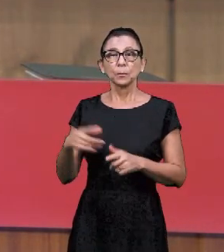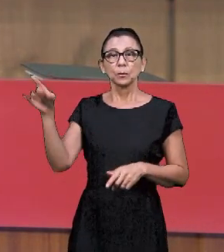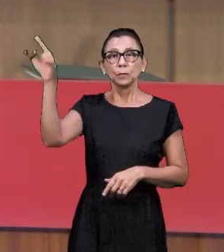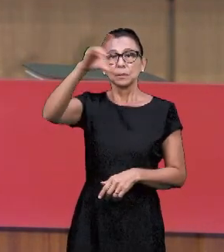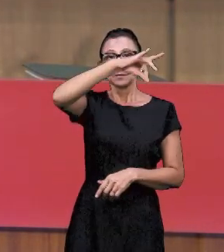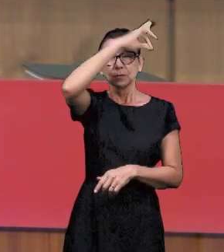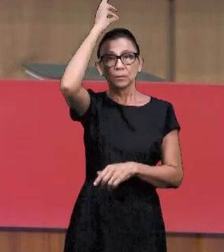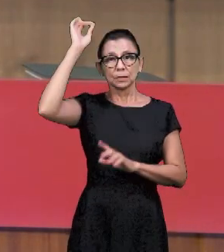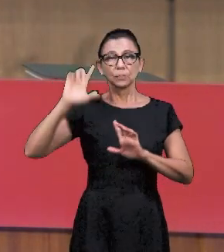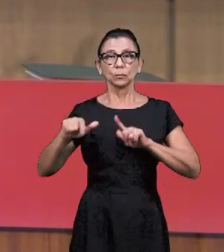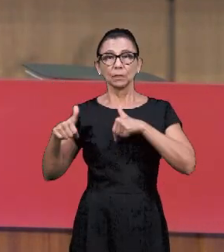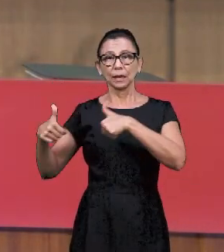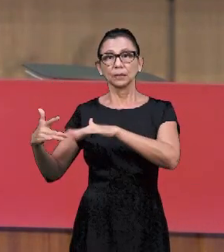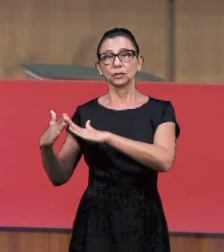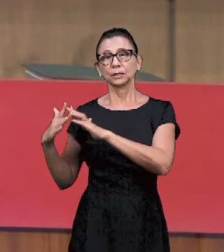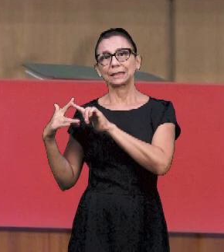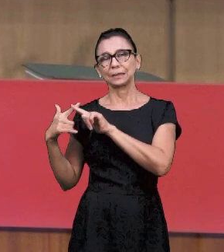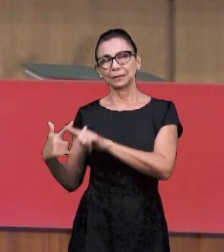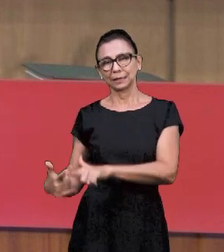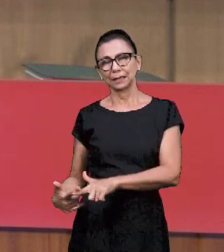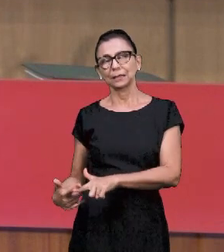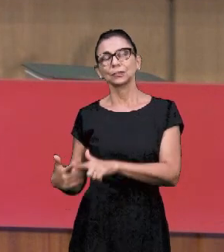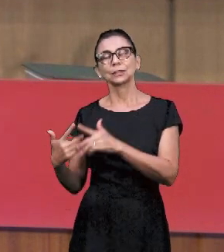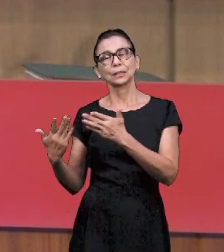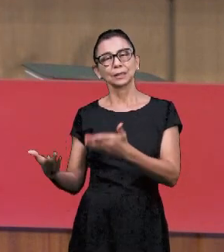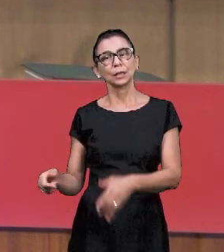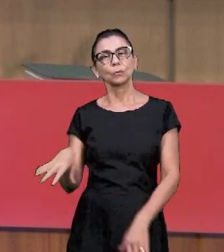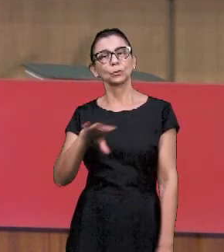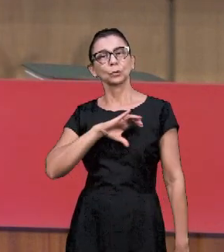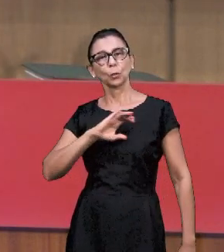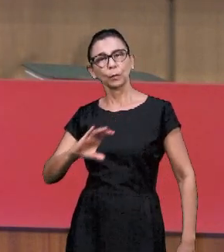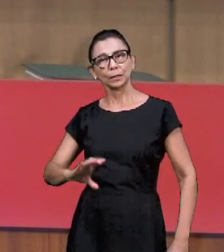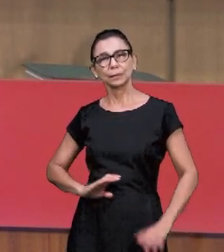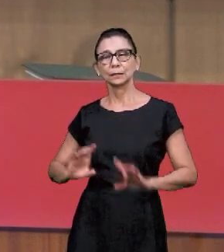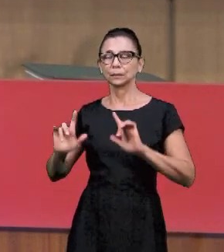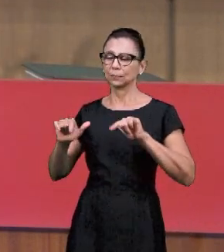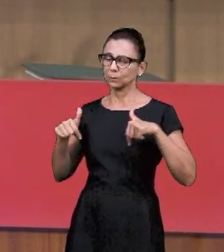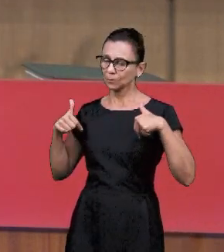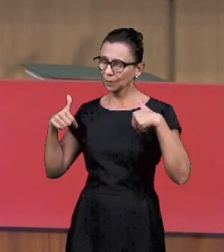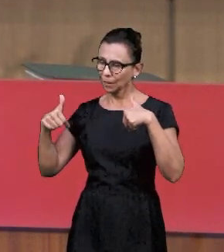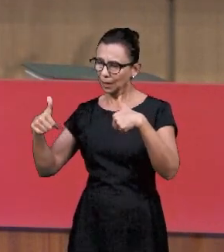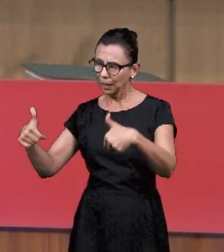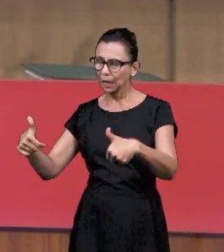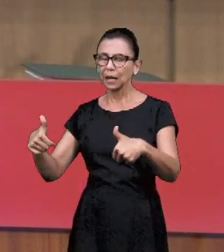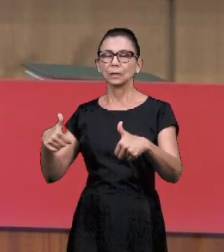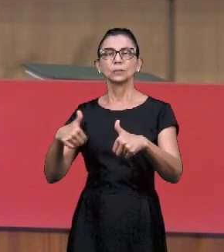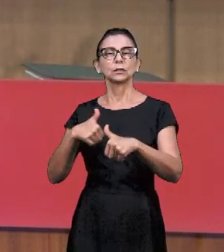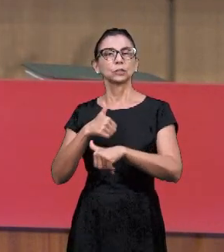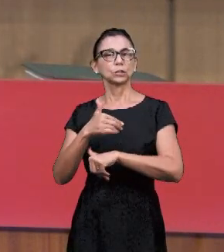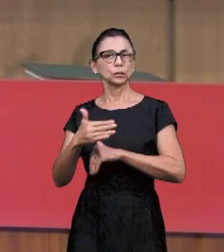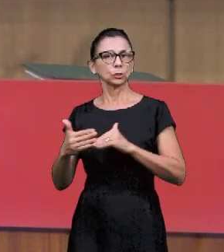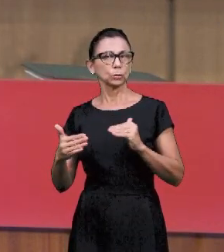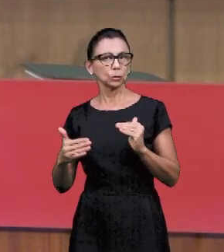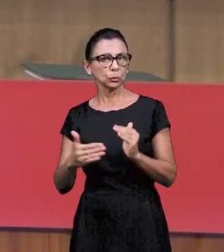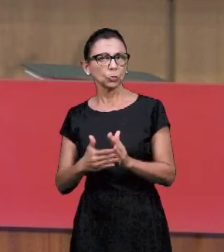Это и живое тело. Когда Дух Святой действует в этом теле, что происходит? Правление, оно